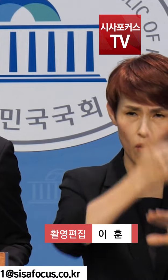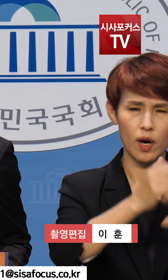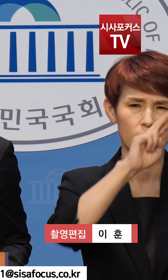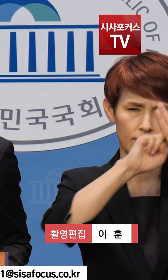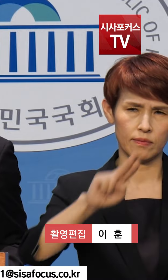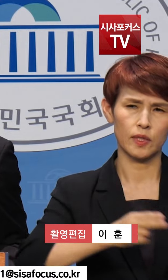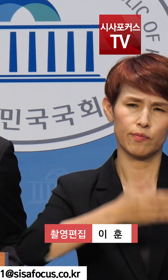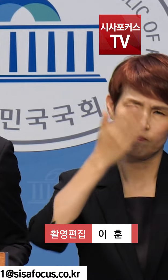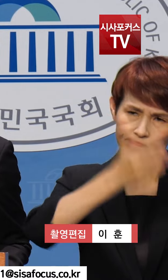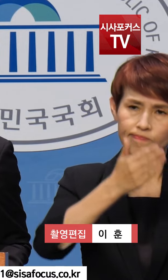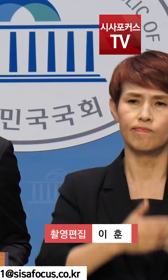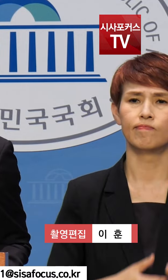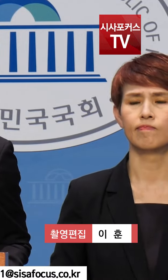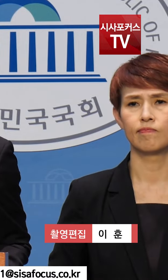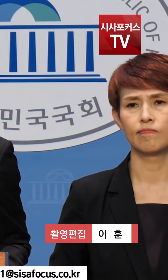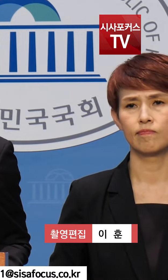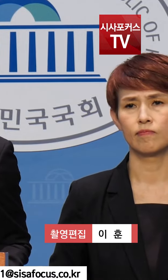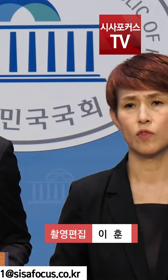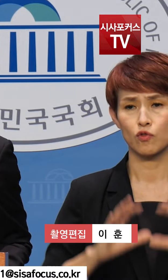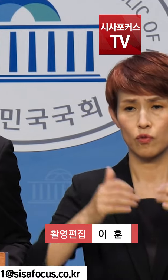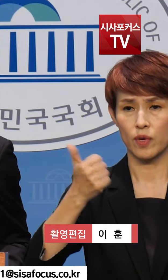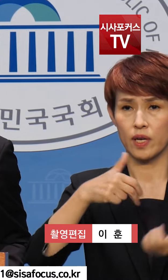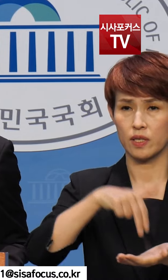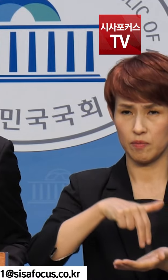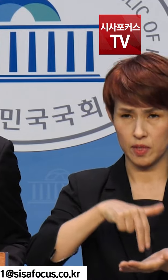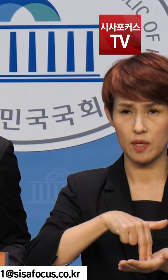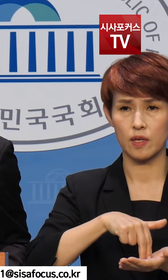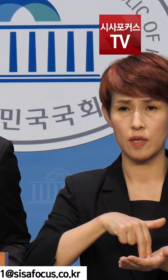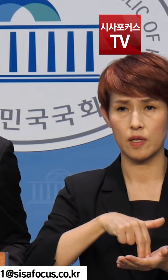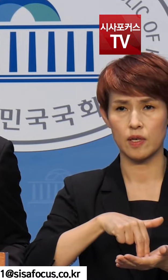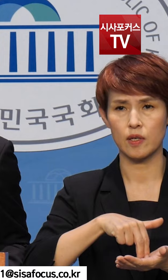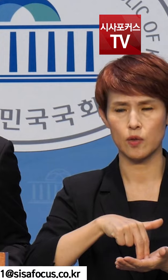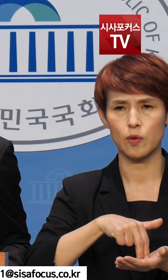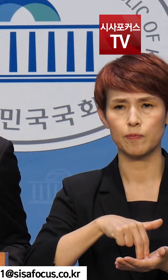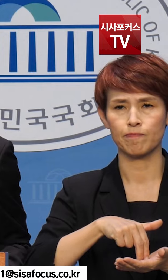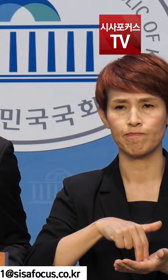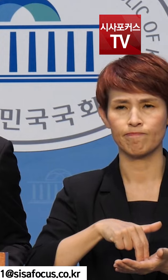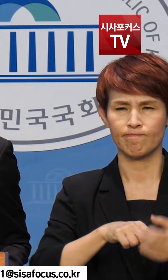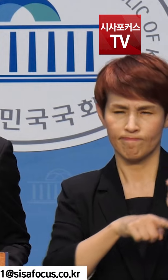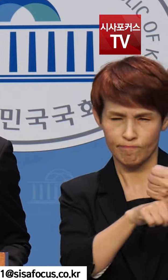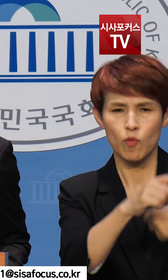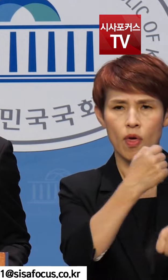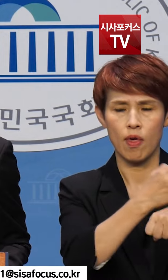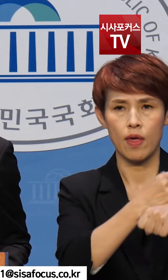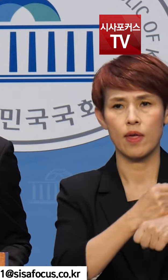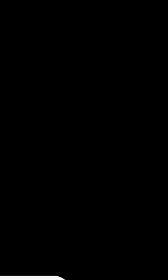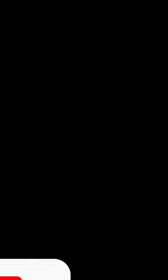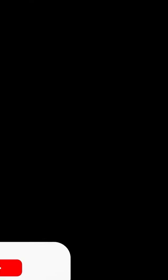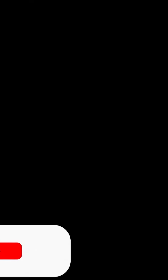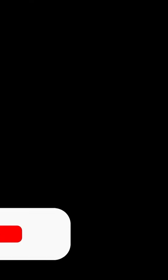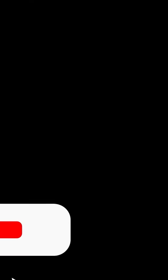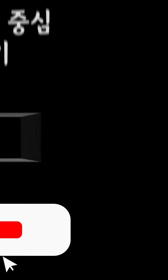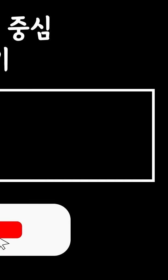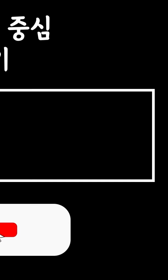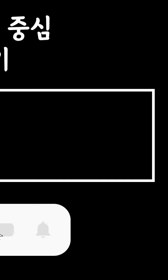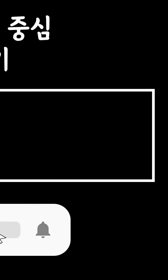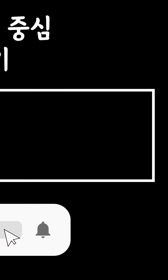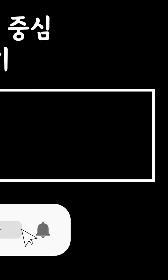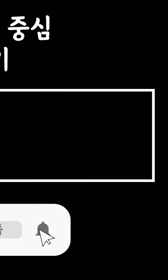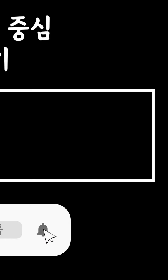철회할 것을 강력히 요청하고 국회장원에서도 틀림없이 책임을 물어나가겠다는 말씀을 드리겠습니다. 감사합니다.